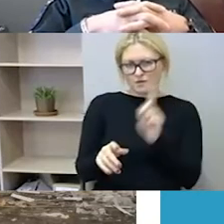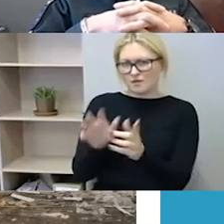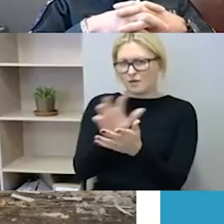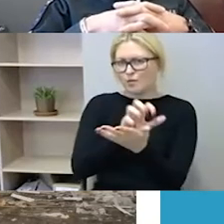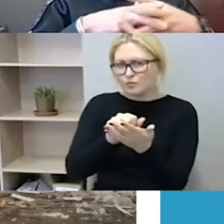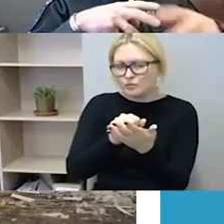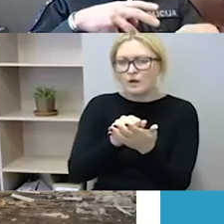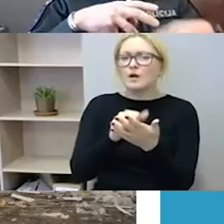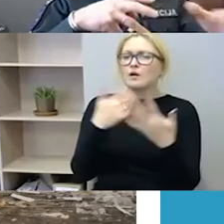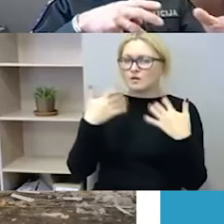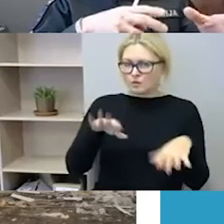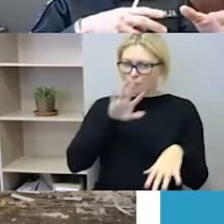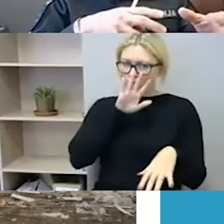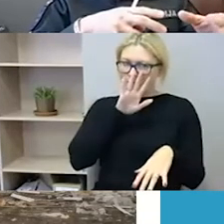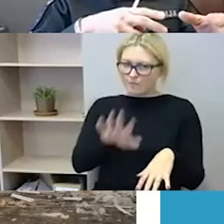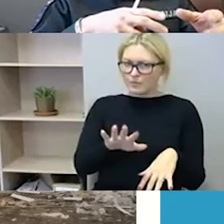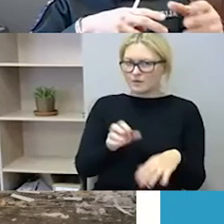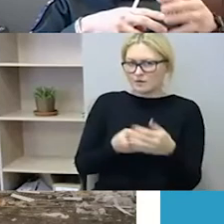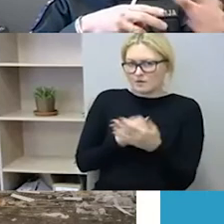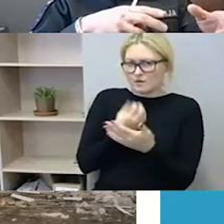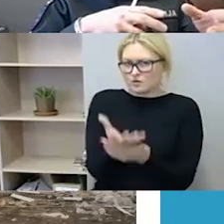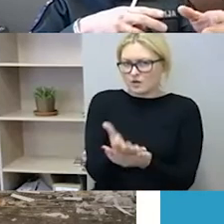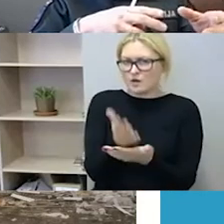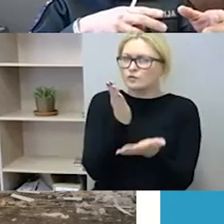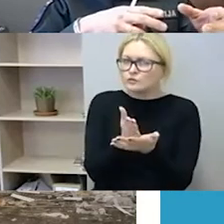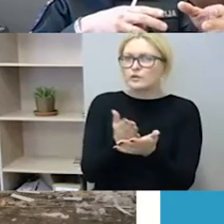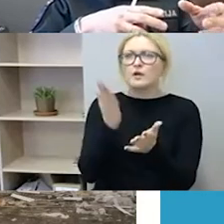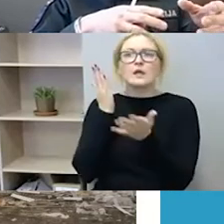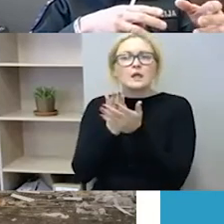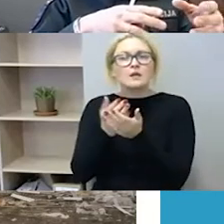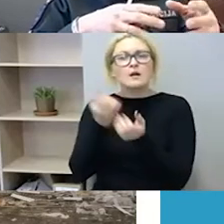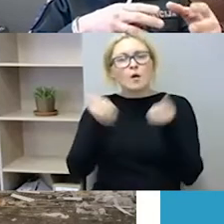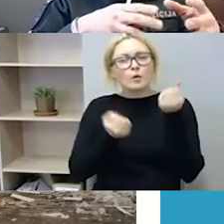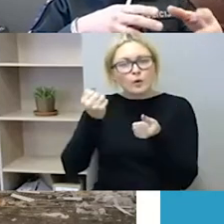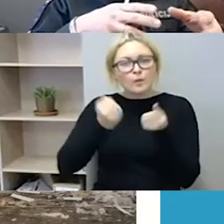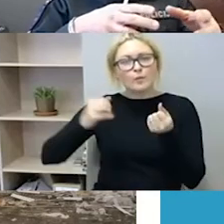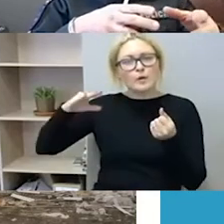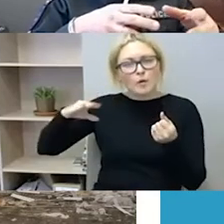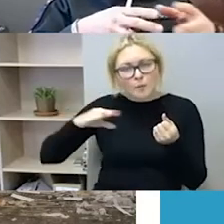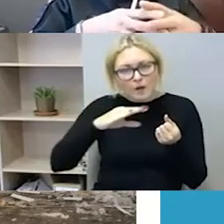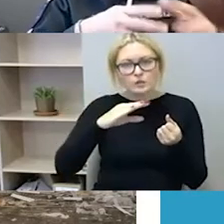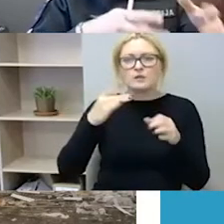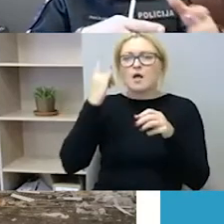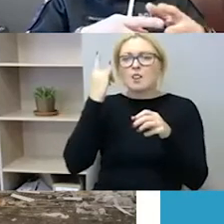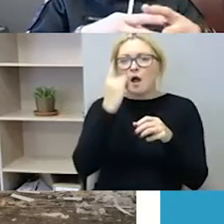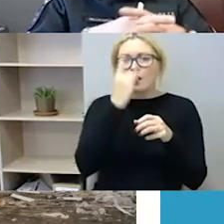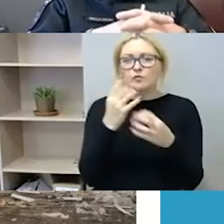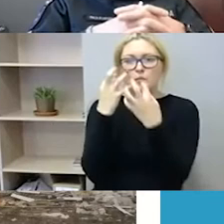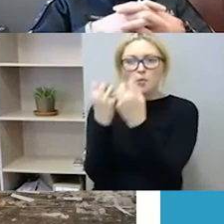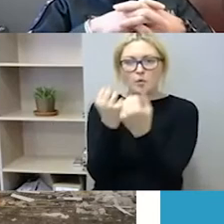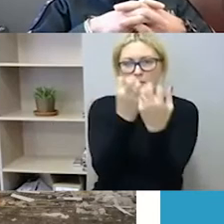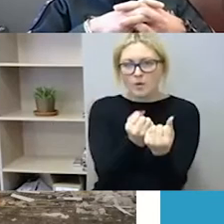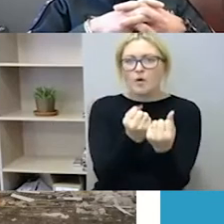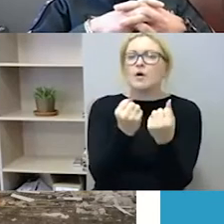kalbūt, kitą kartą apie padėktą automobilį, išdaužtus langus, ar galbūt netgi ir tam tik arkūno sužalojimo, žmogus